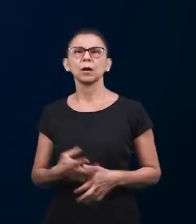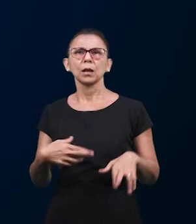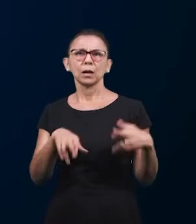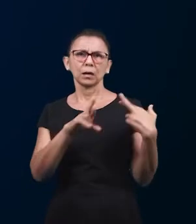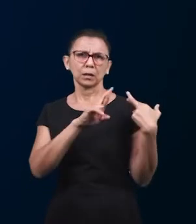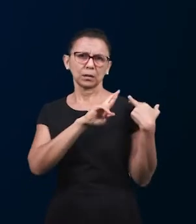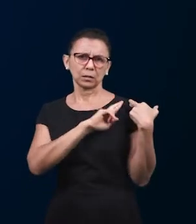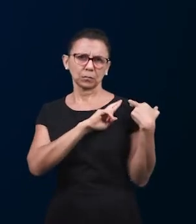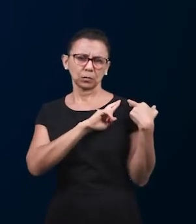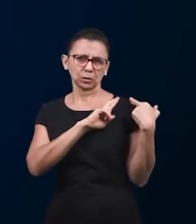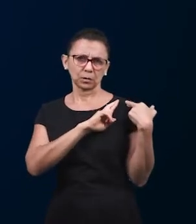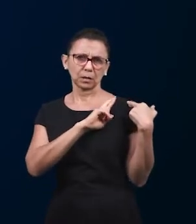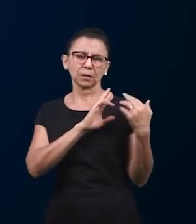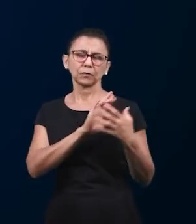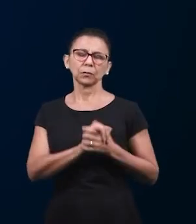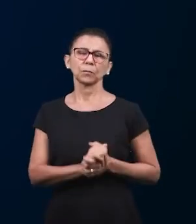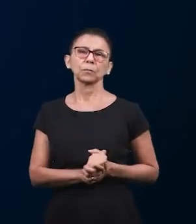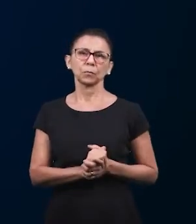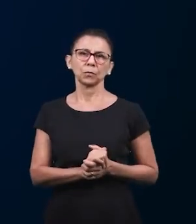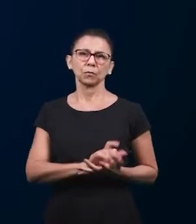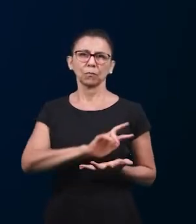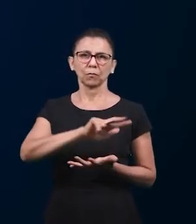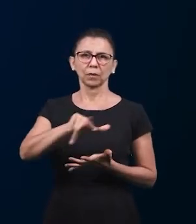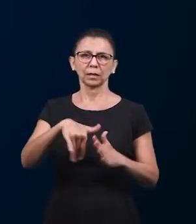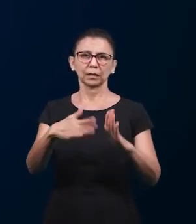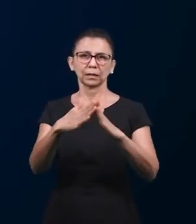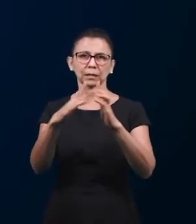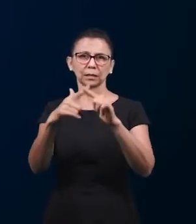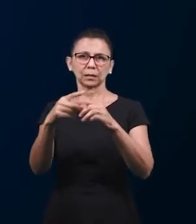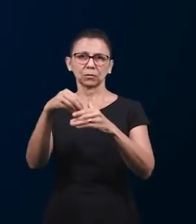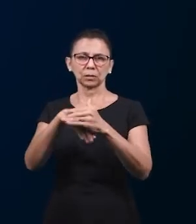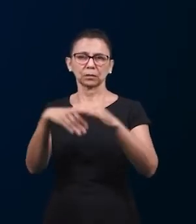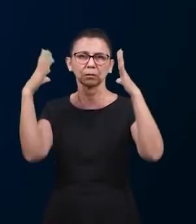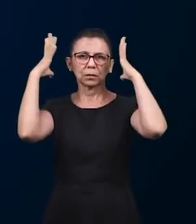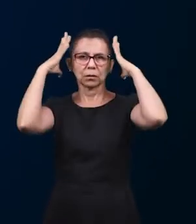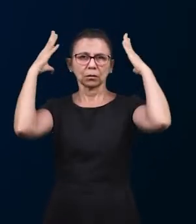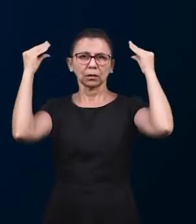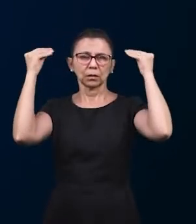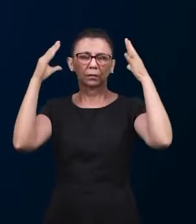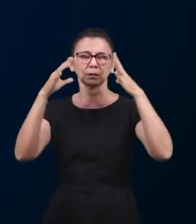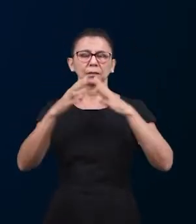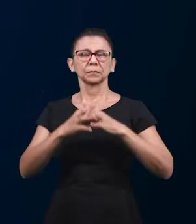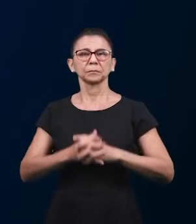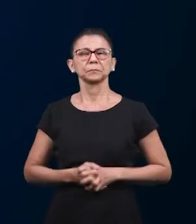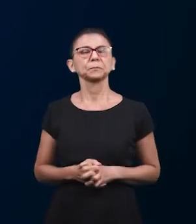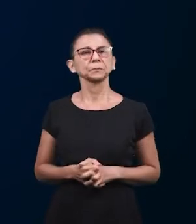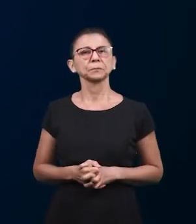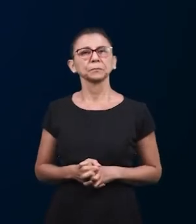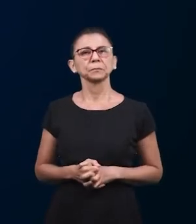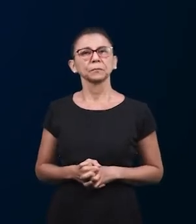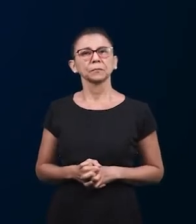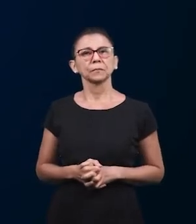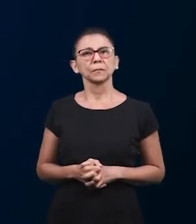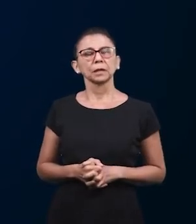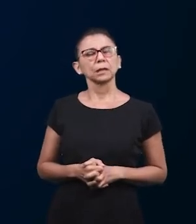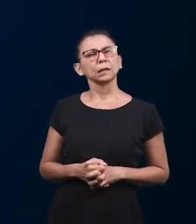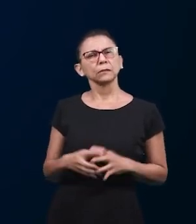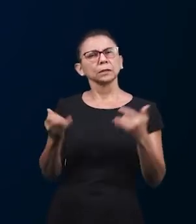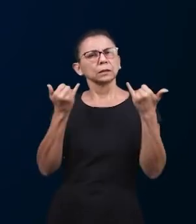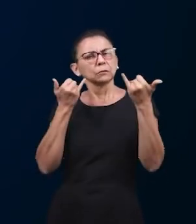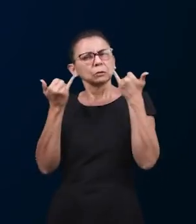пастором церквей в Голландии в Бельгии и Люксембурге и пастор поделится с нами